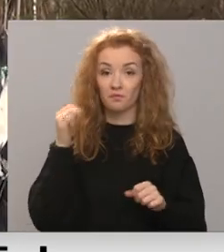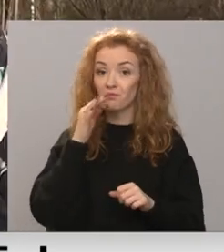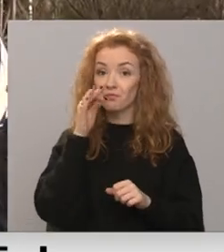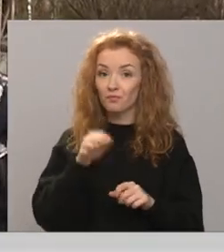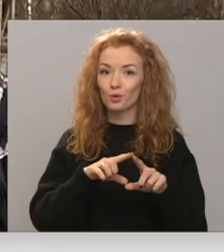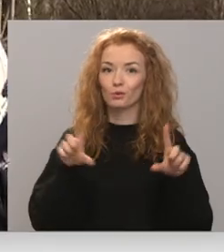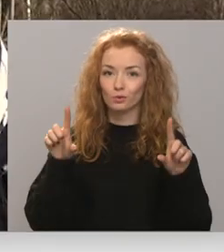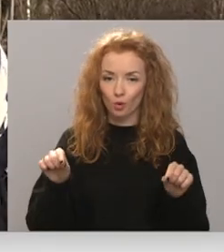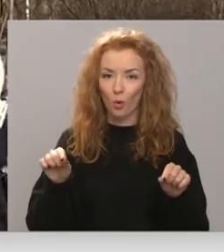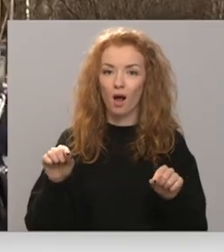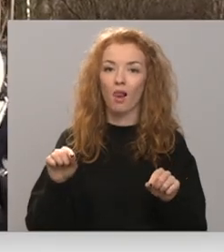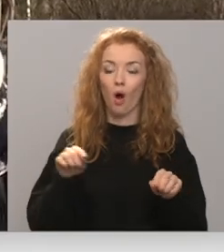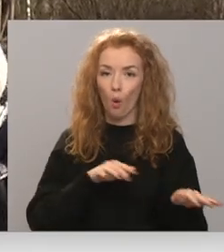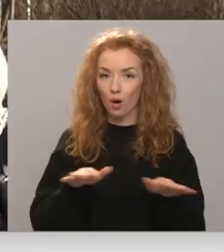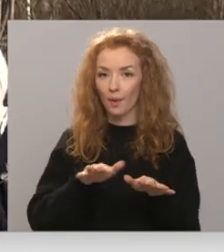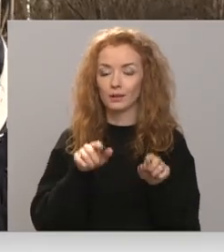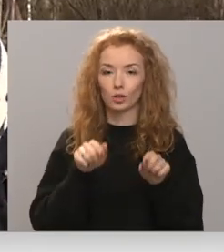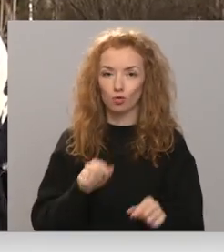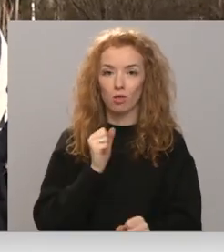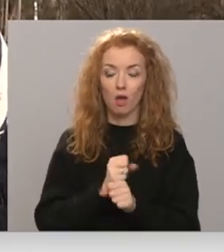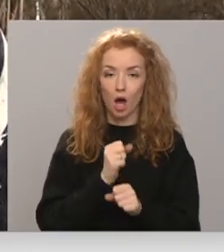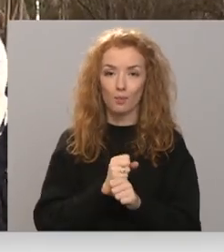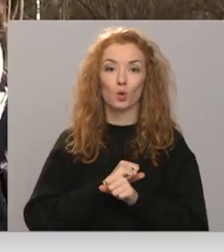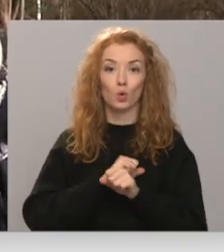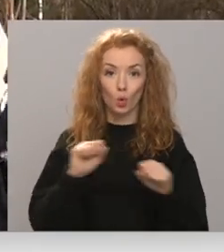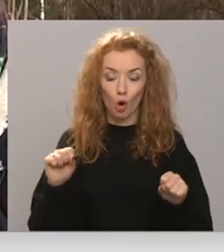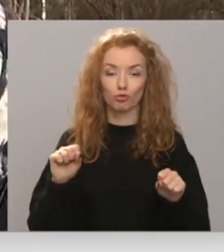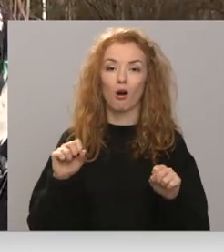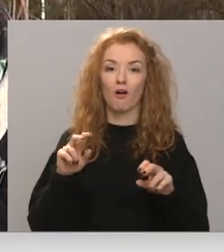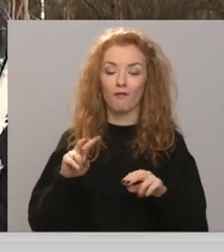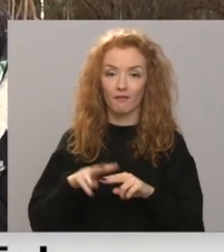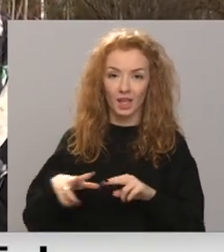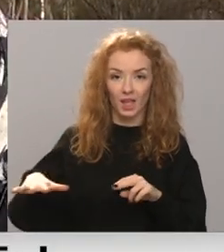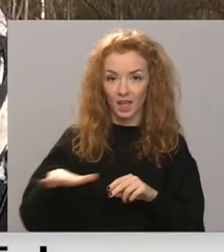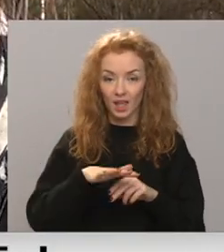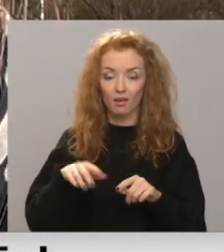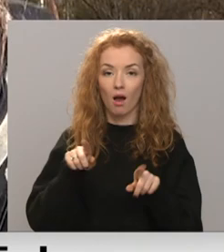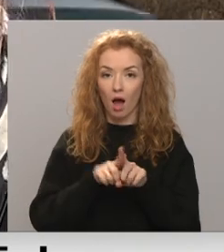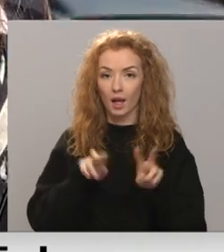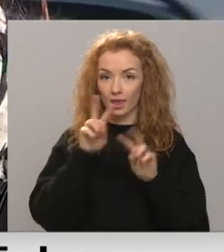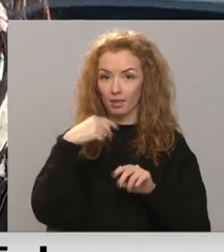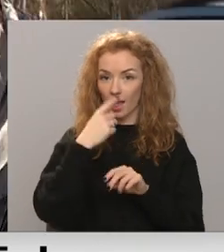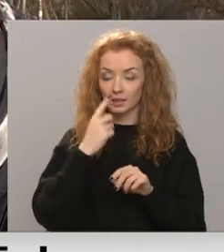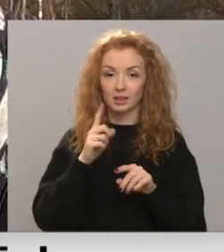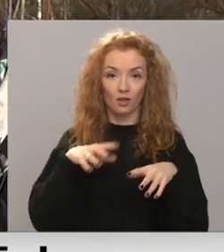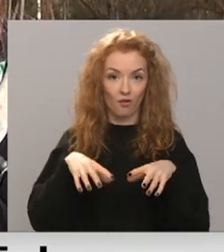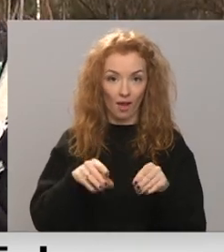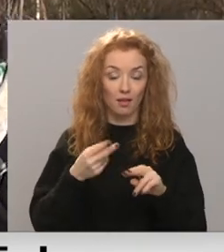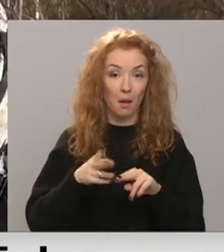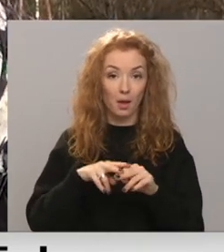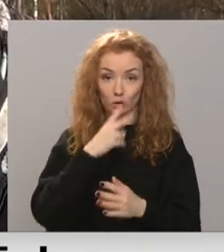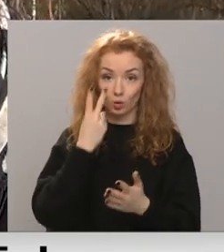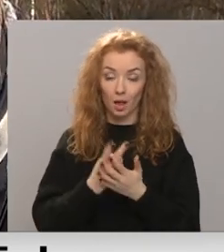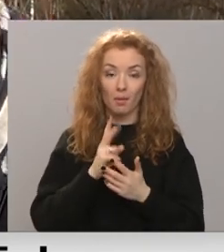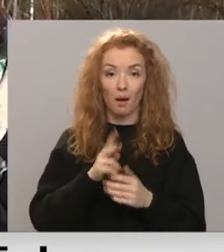organizēju šo darbu drošā vidē. Atiecīgi šie testi arī tiek veikti, tāpēc uzskatām, ka